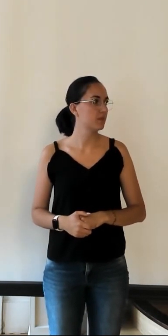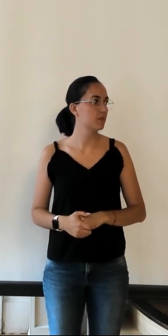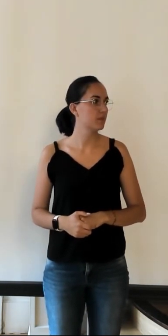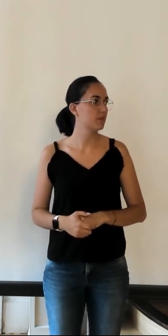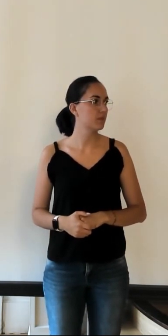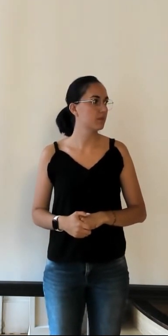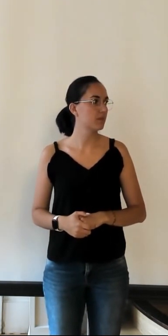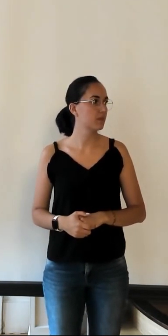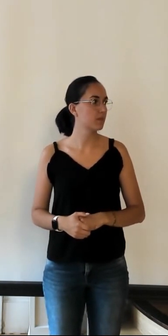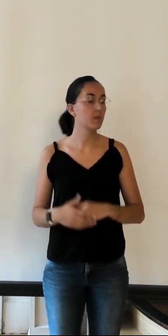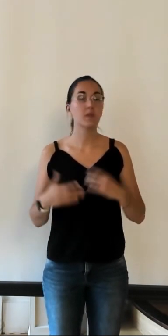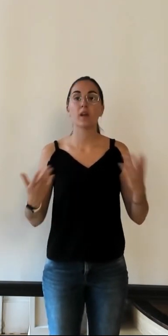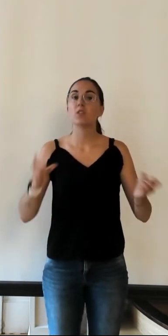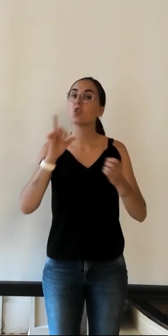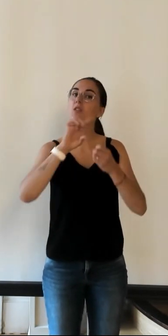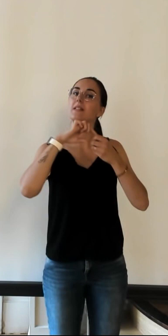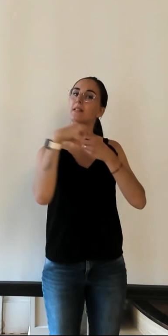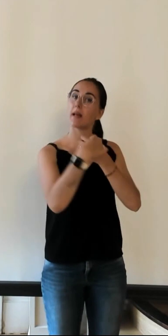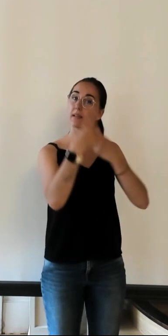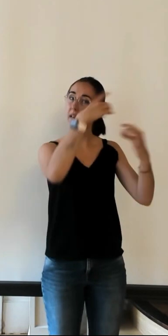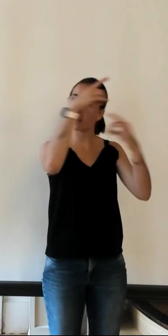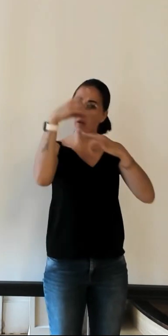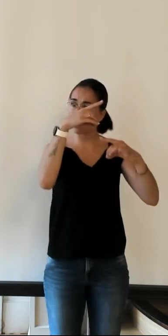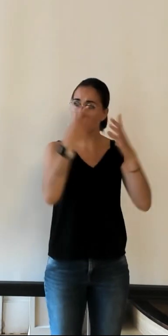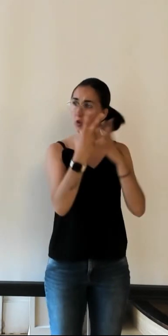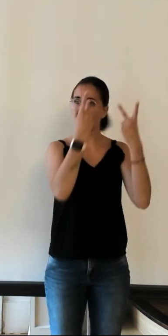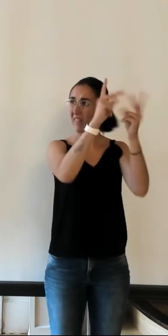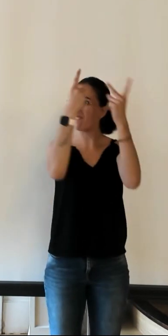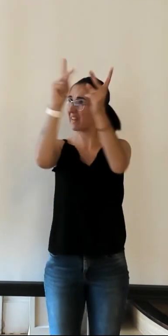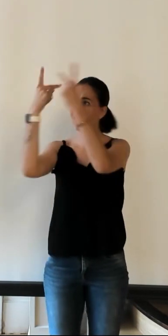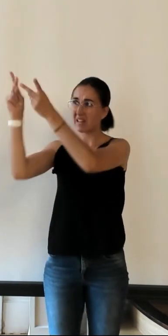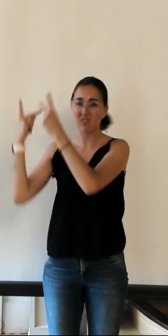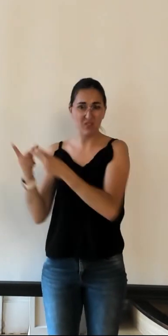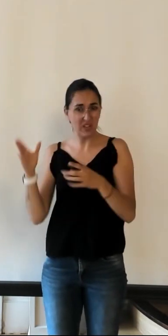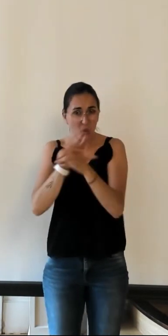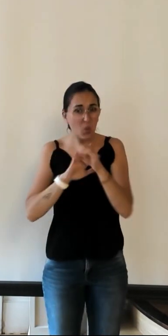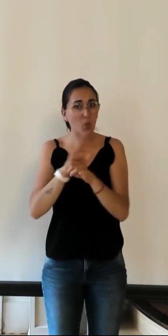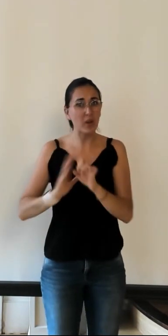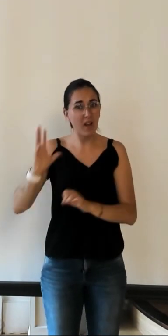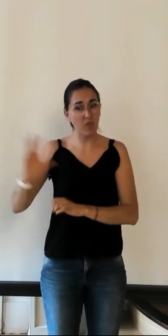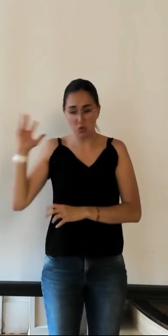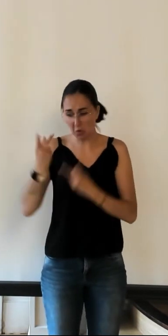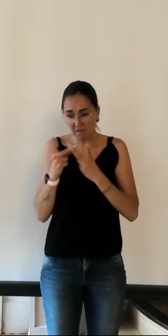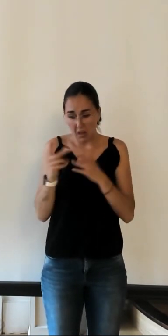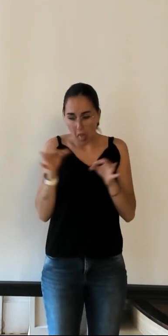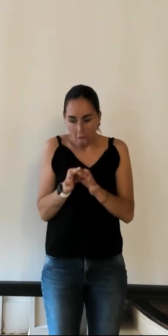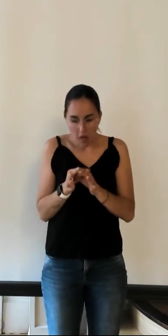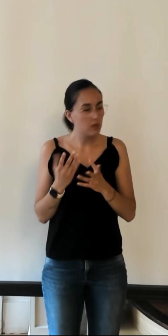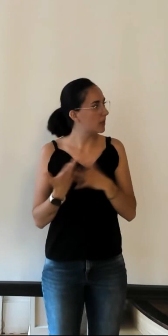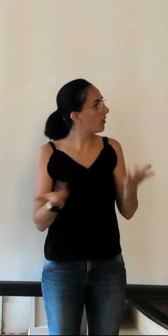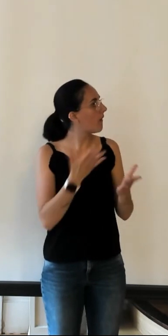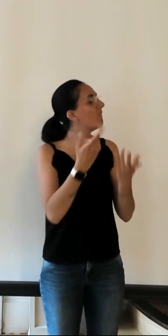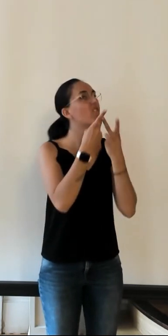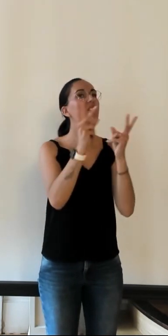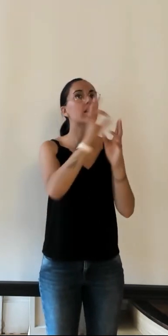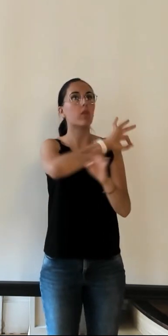il y avait des syndicats d'initiative dans toutes les villes oui même les petites villes c'est-à-dire quand vous dites ville de France ou